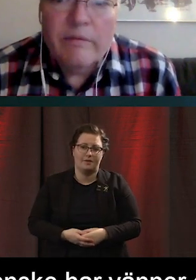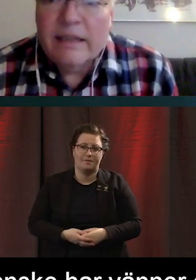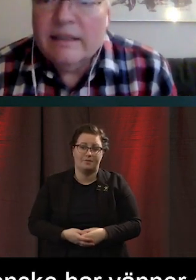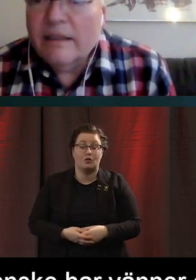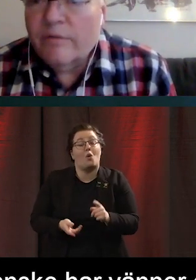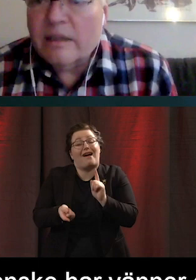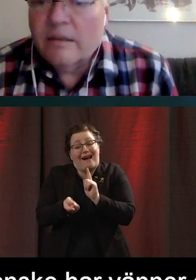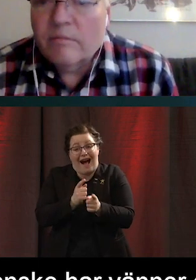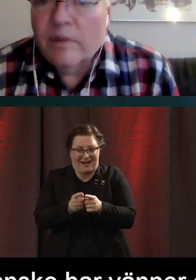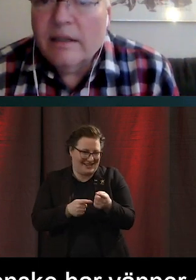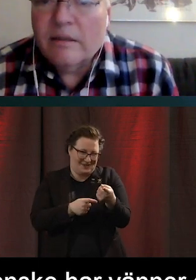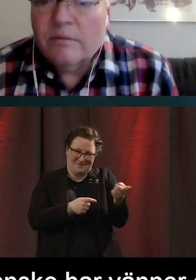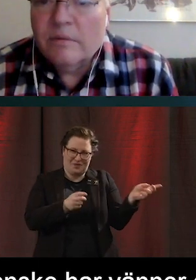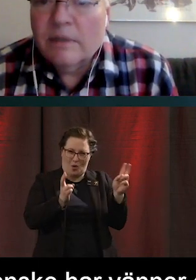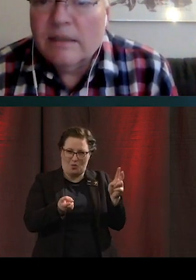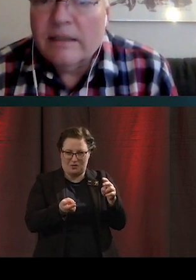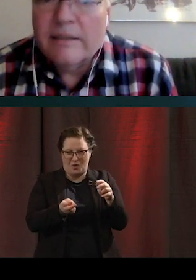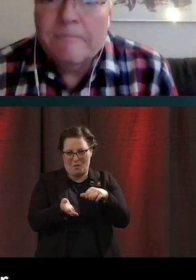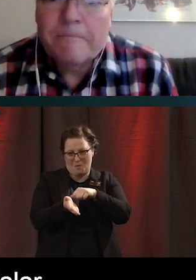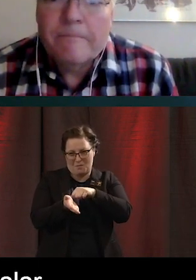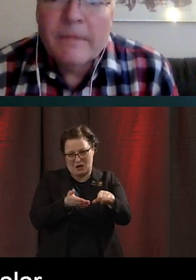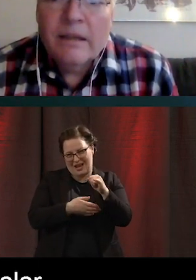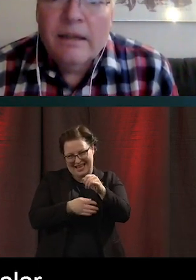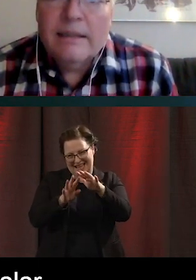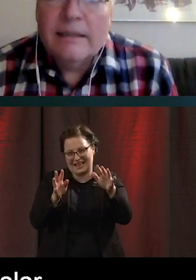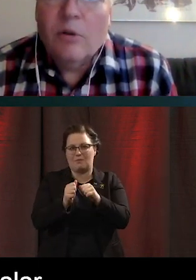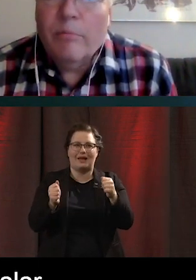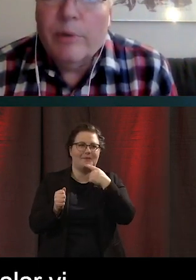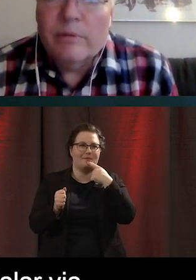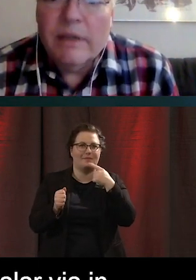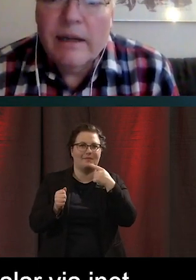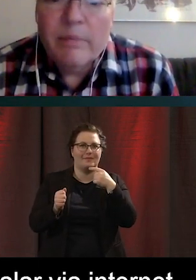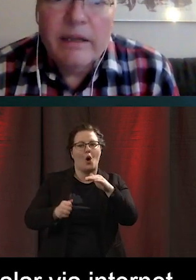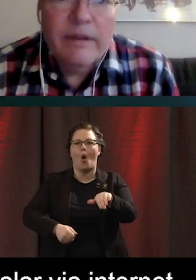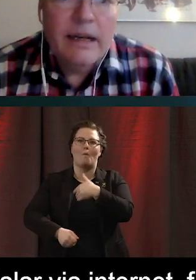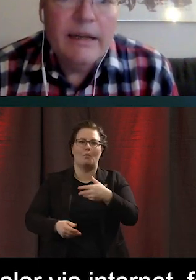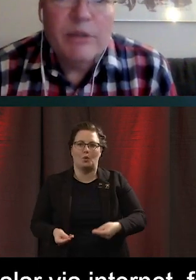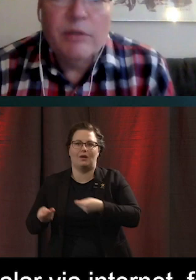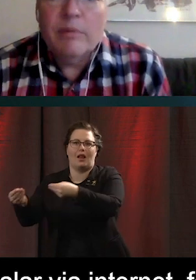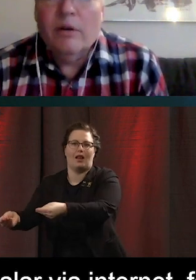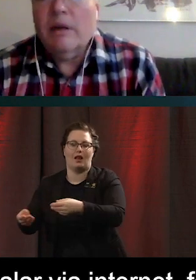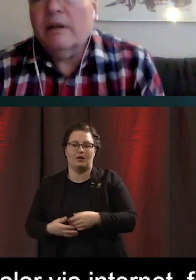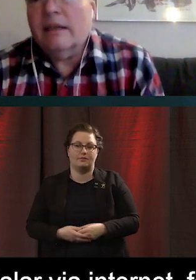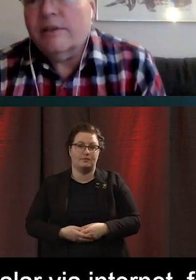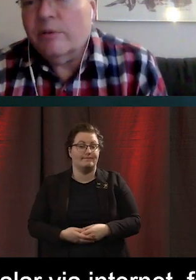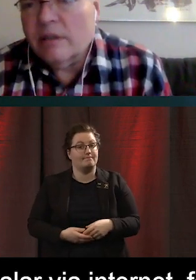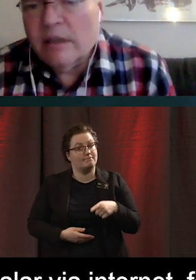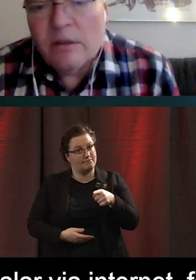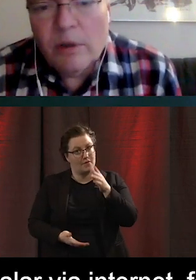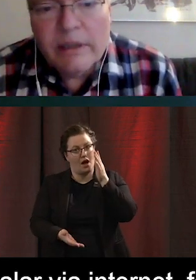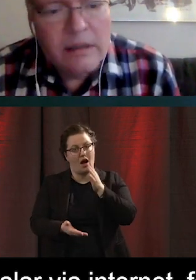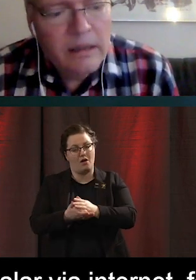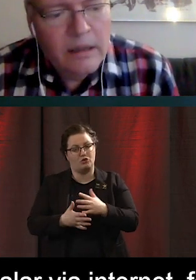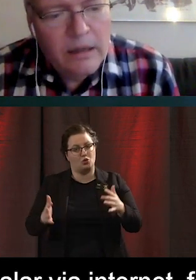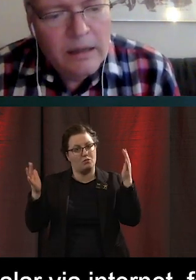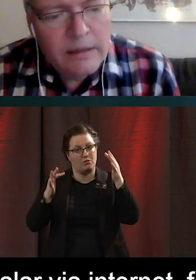betalar via internet fast via ett slags ombud. Här blir det väldiga bekymmer om man har delat ut sina